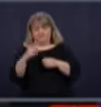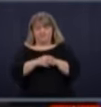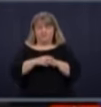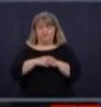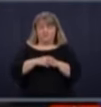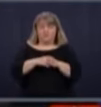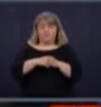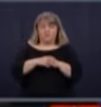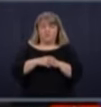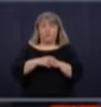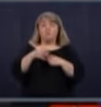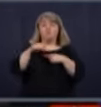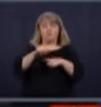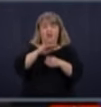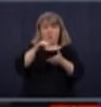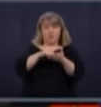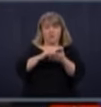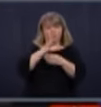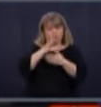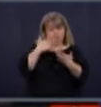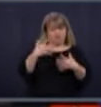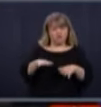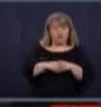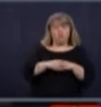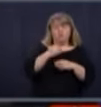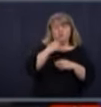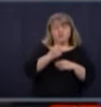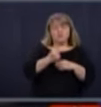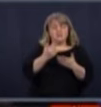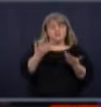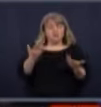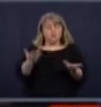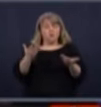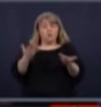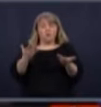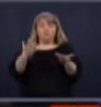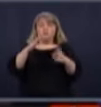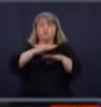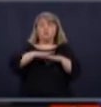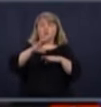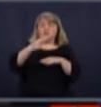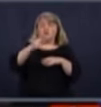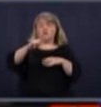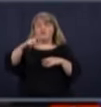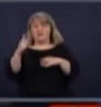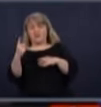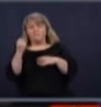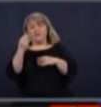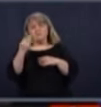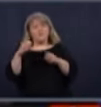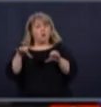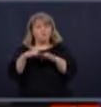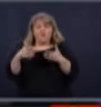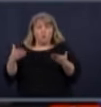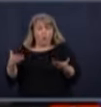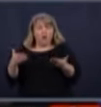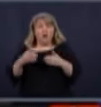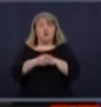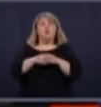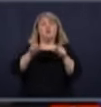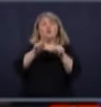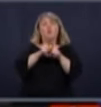mais il y des enjeux, entre autres, qu'est-ce qu'on fait avec les CHSLD privés, comment on fait pour attirer plus